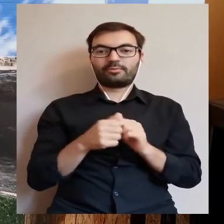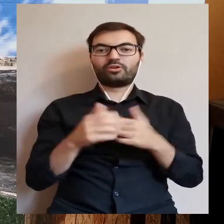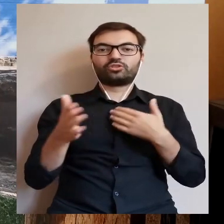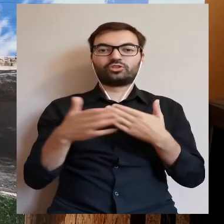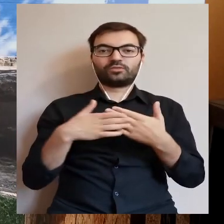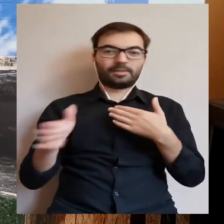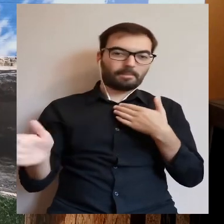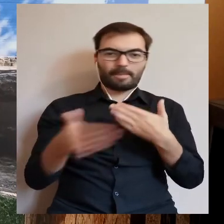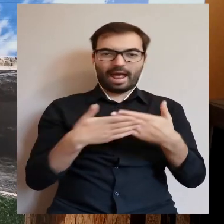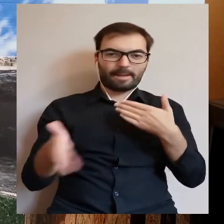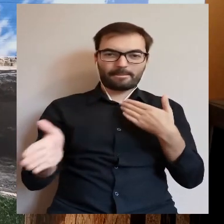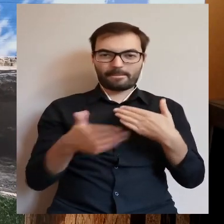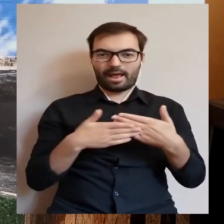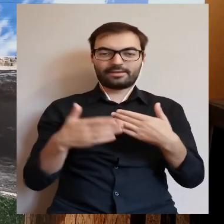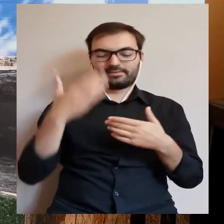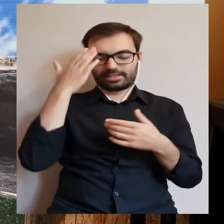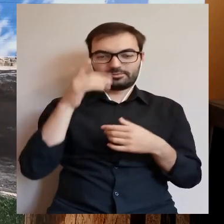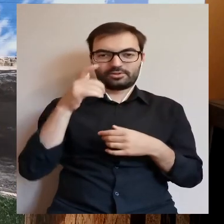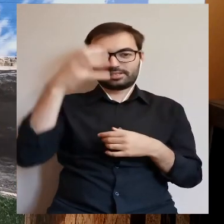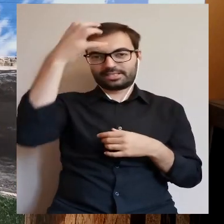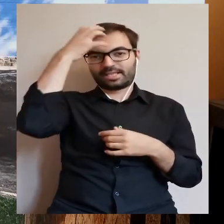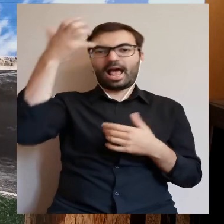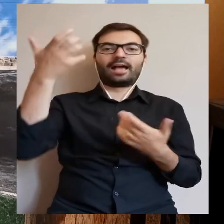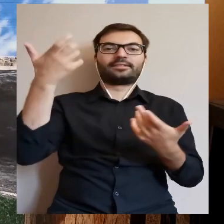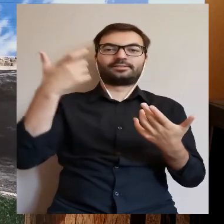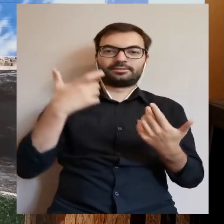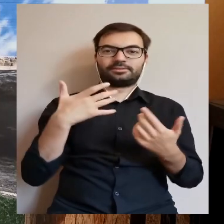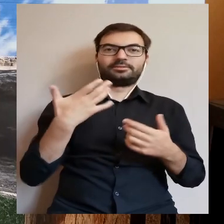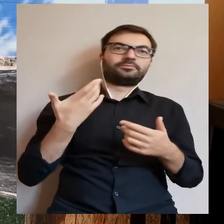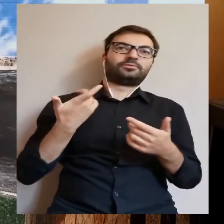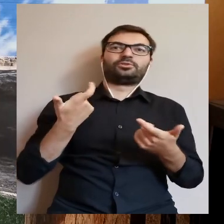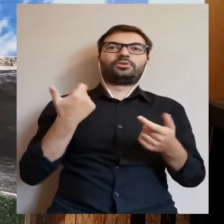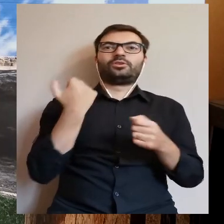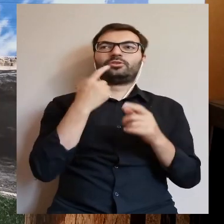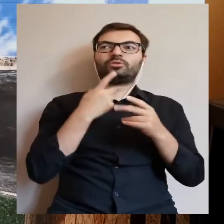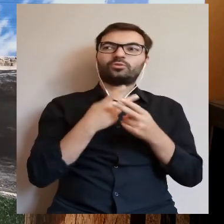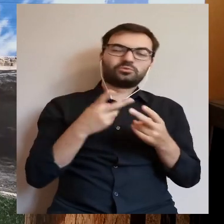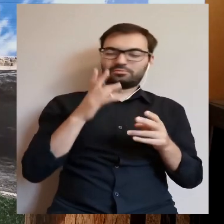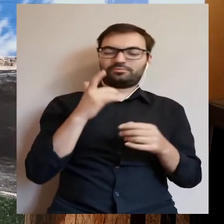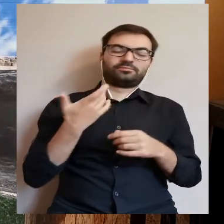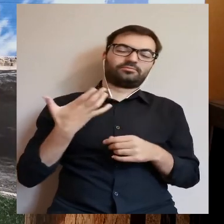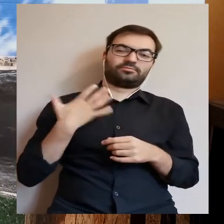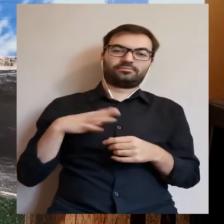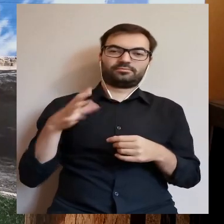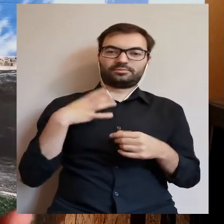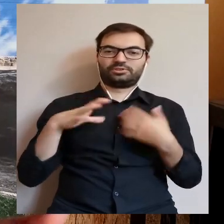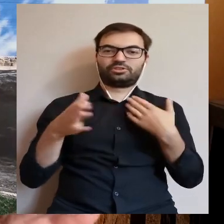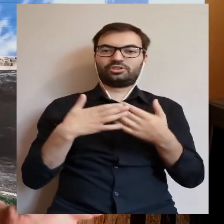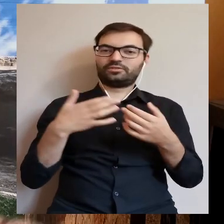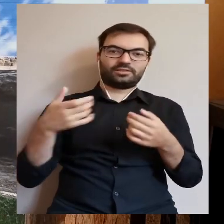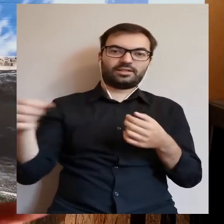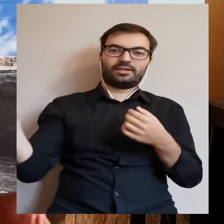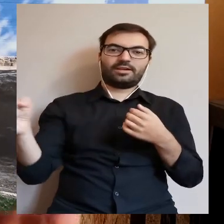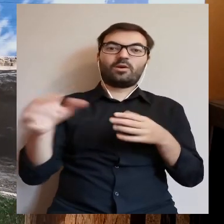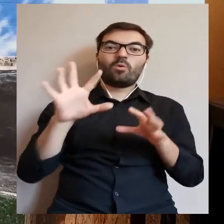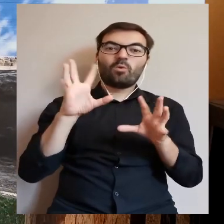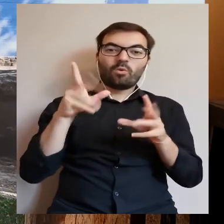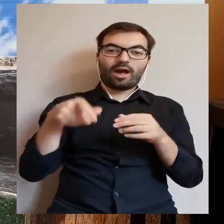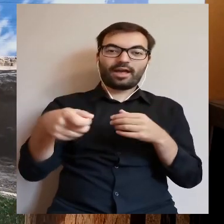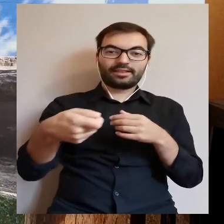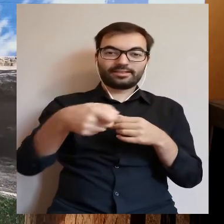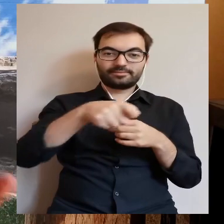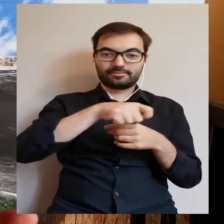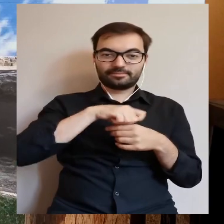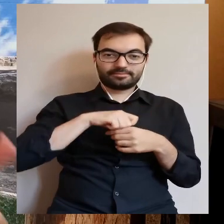Albo trzaskanie drzwiami. No bo wiadomo, car to co się będzie tutaj, przepraszam bardzo, szczypał. On drzwi za sobą delikatnie